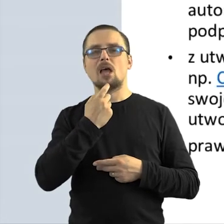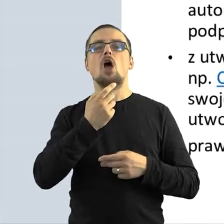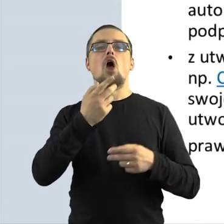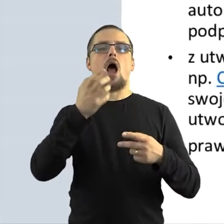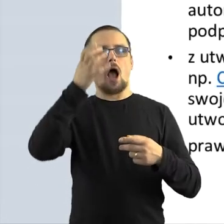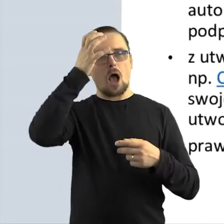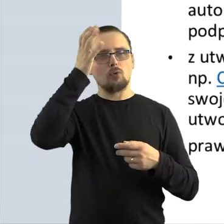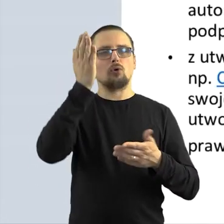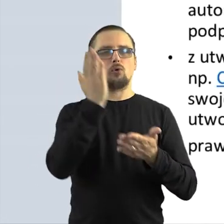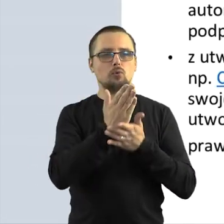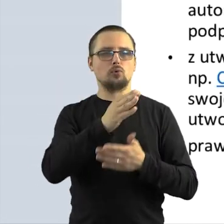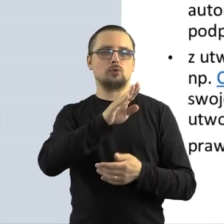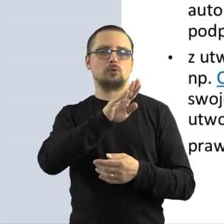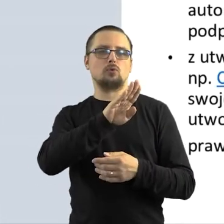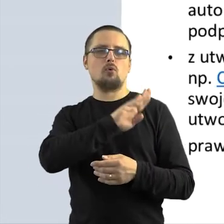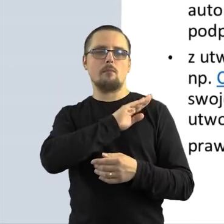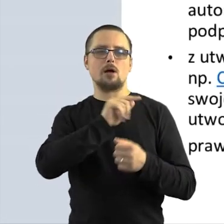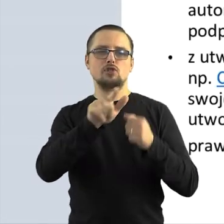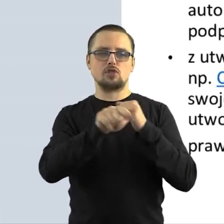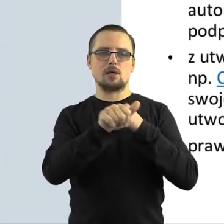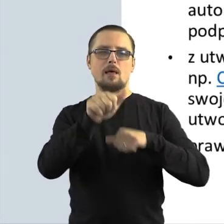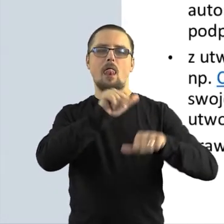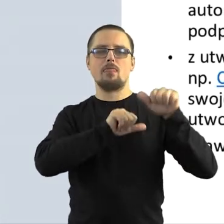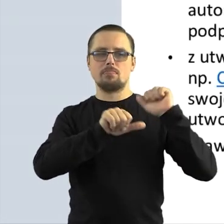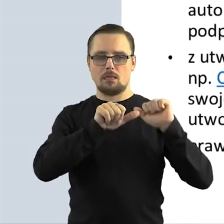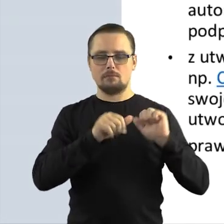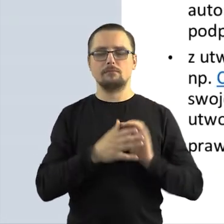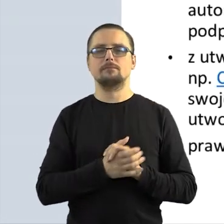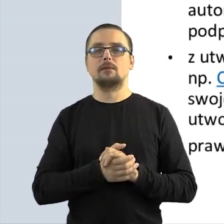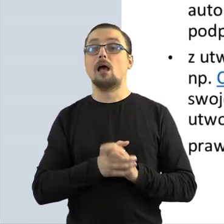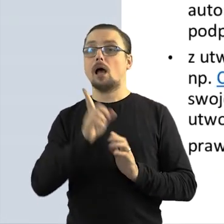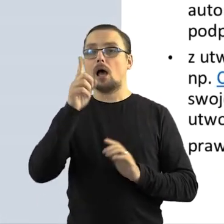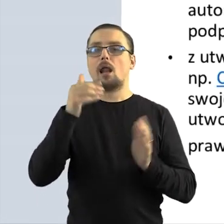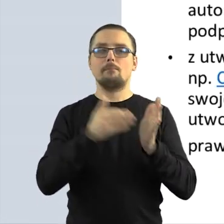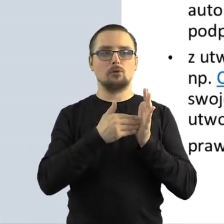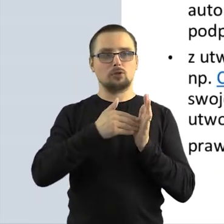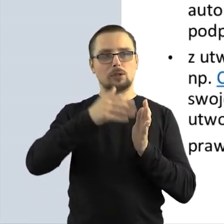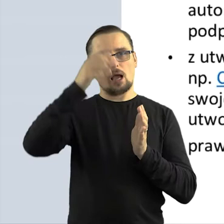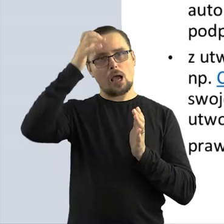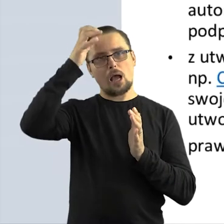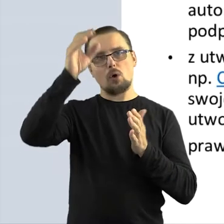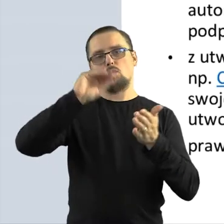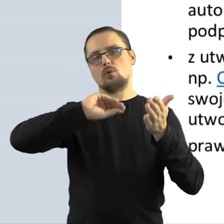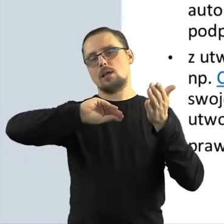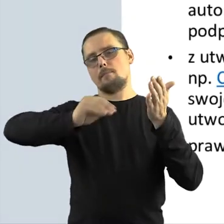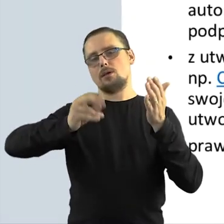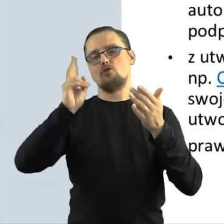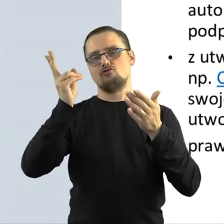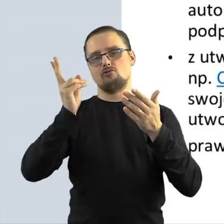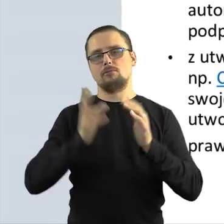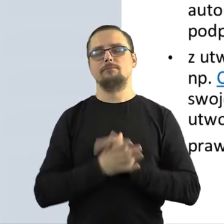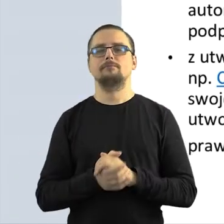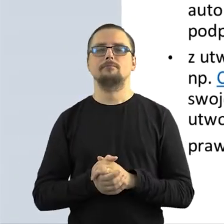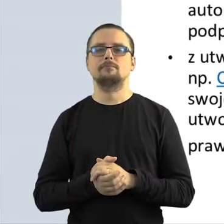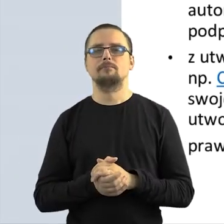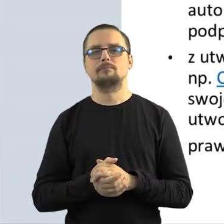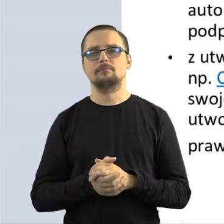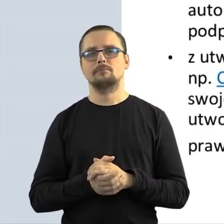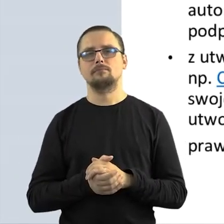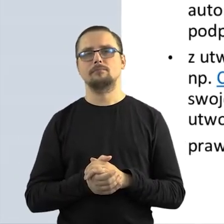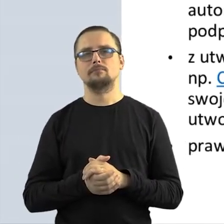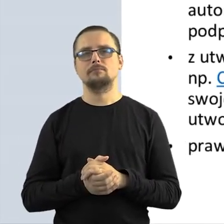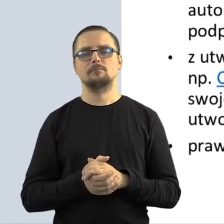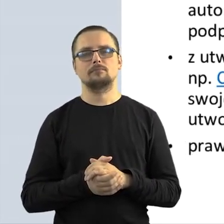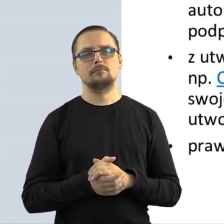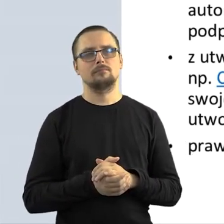lat temu. Tutaj jednak należy zawsze pamiętać o podpisaniu autora danego utworu w taki sposób,